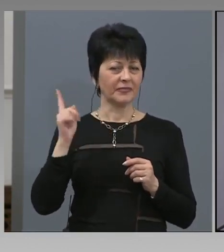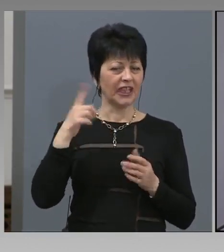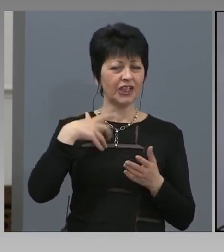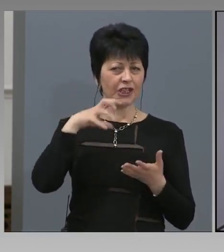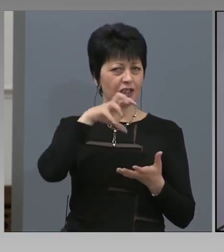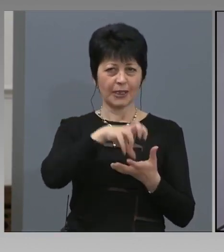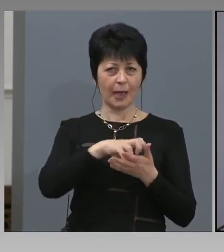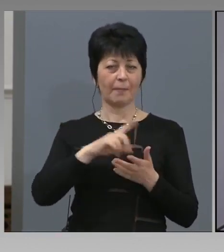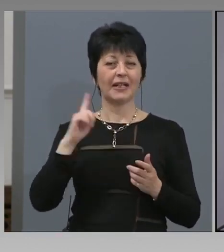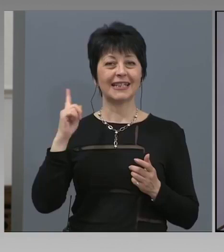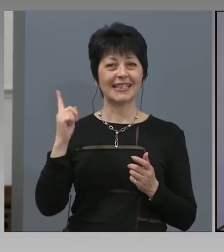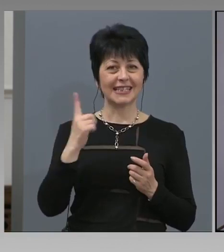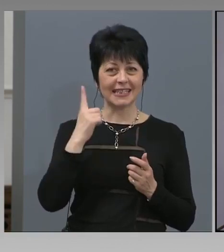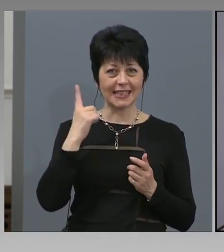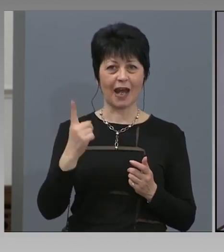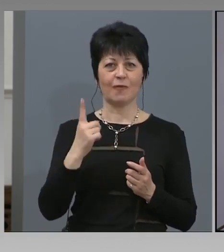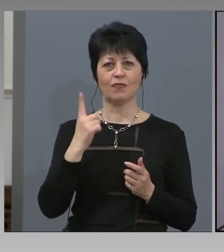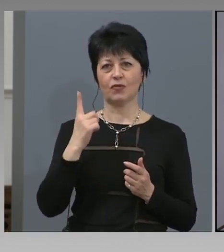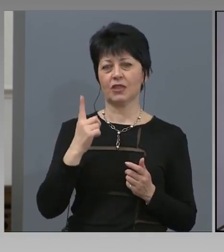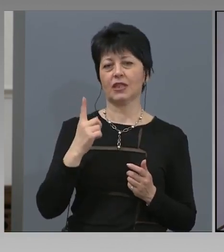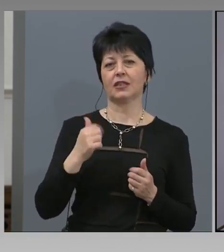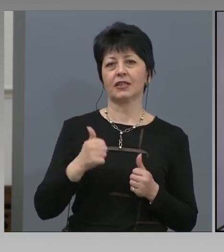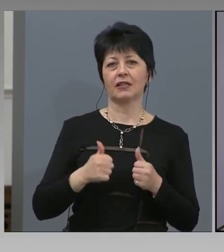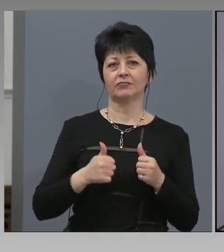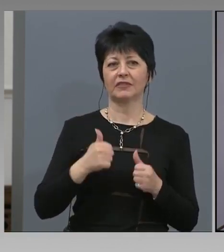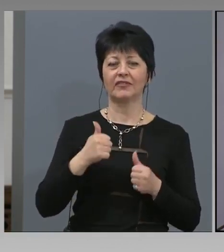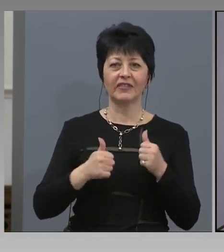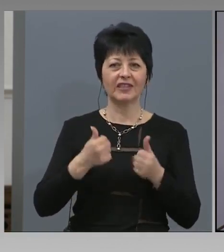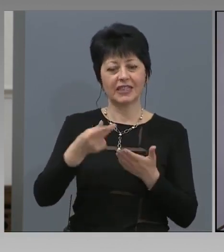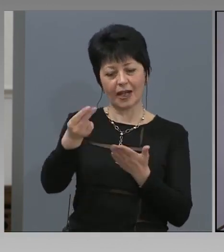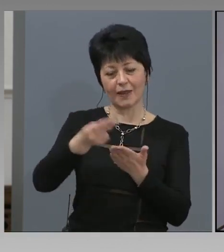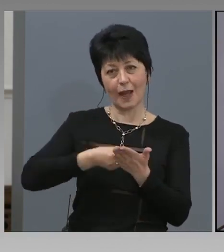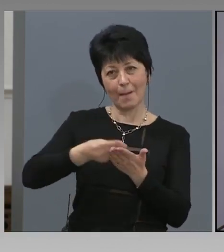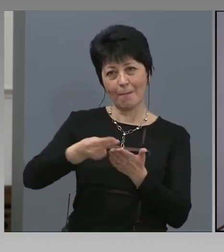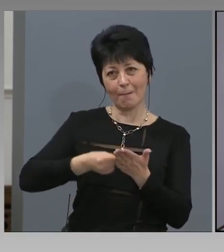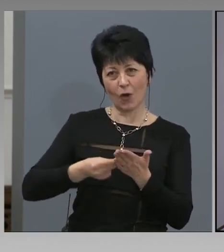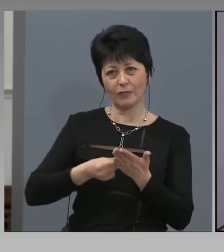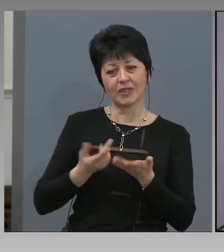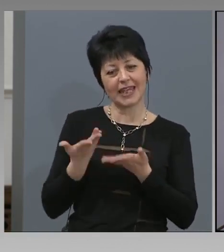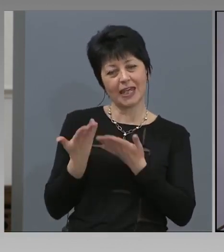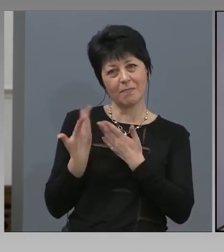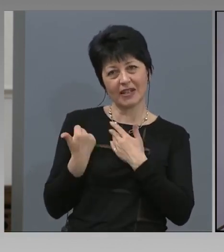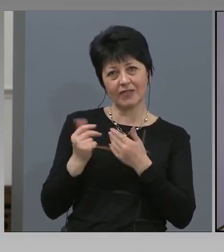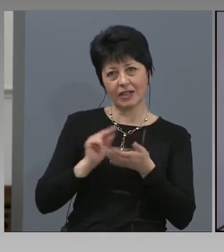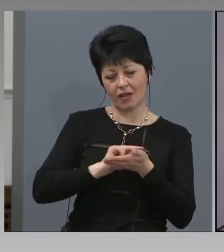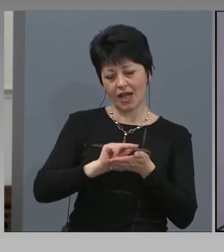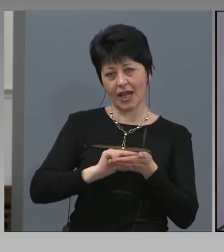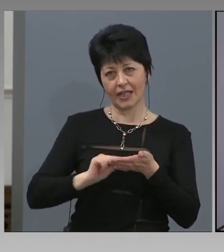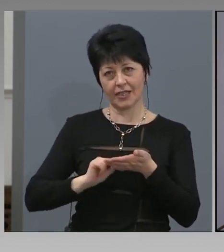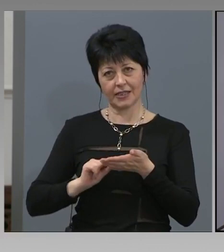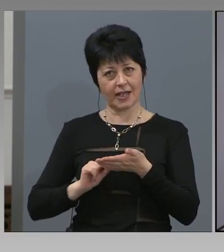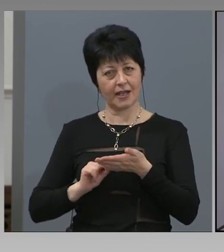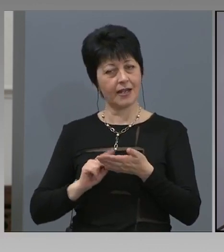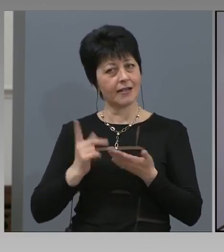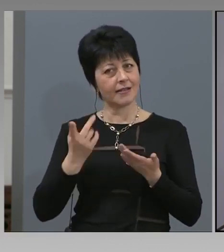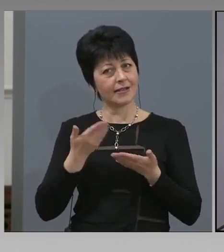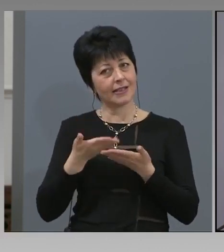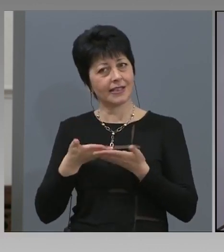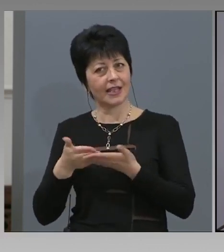единствено чрез квалифициран електронен подпис и предварителна регистрация. Така че да избегнем всякакви